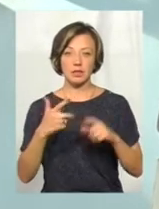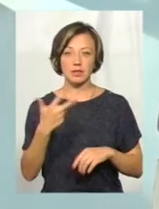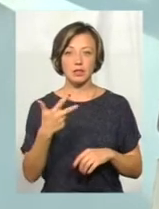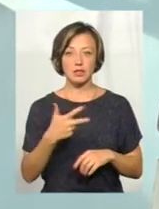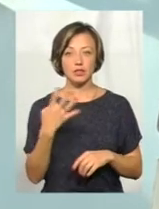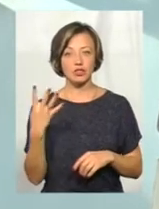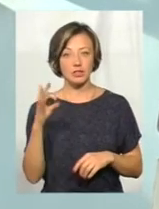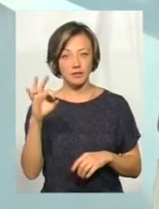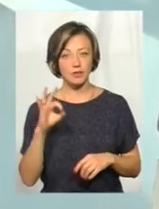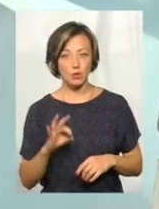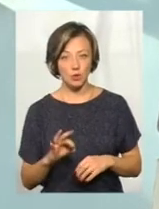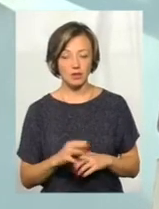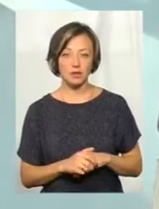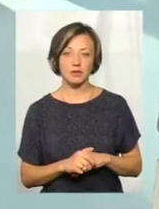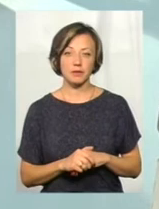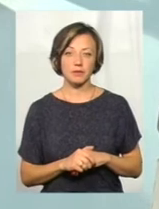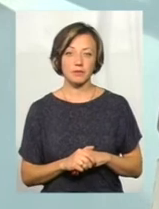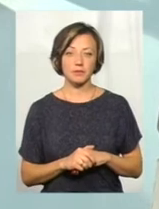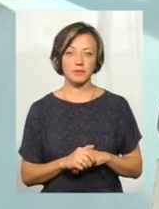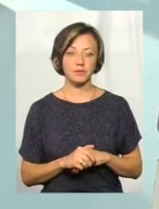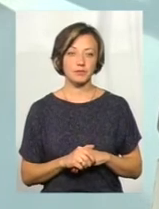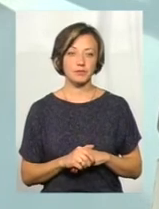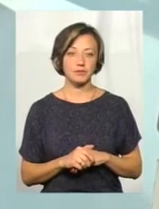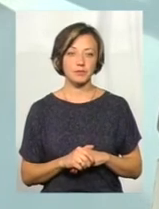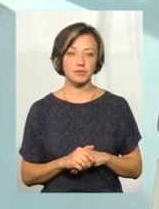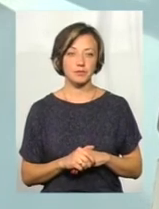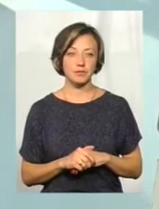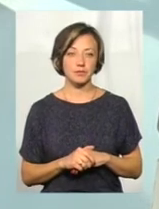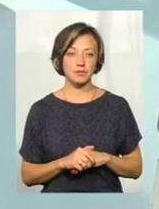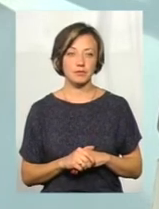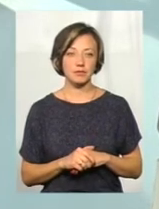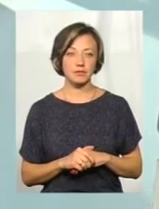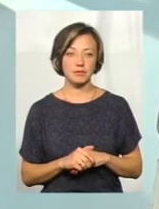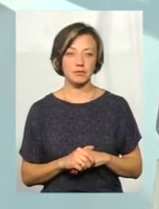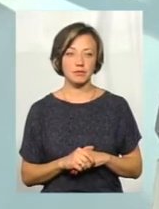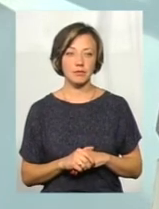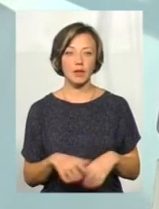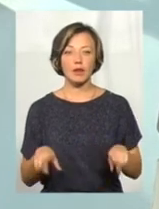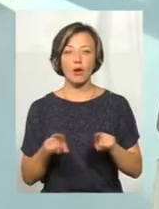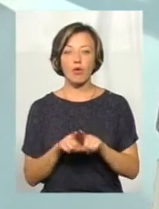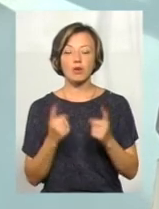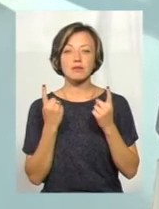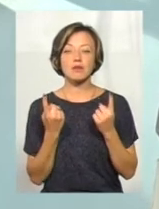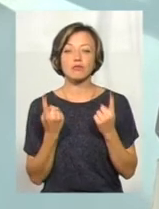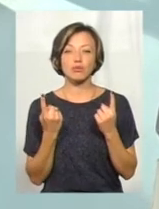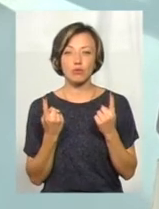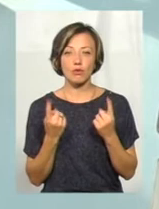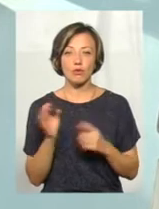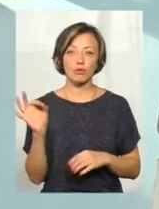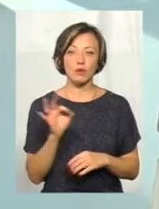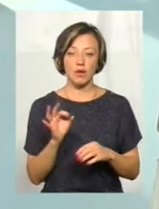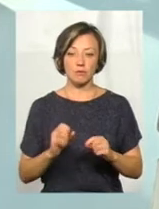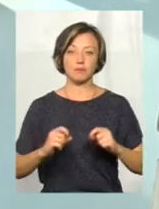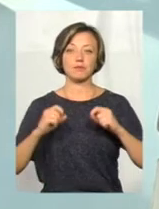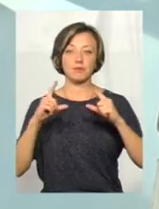34%. Тобто, скажімо, такого значного ривка